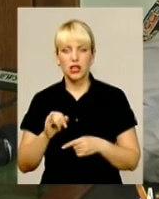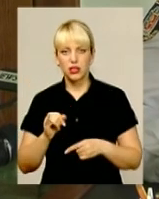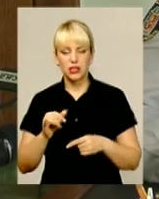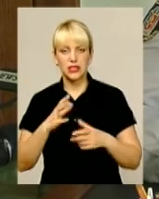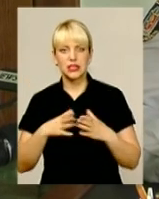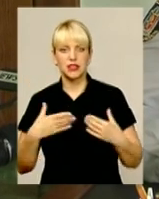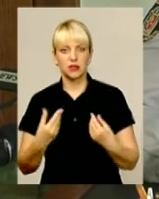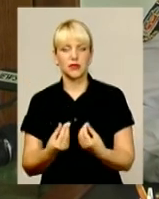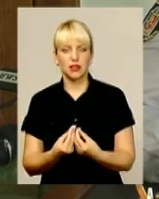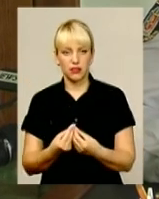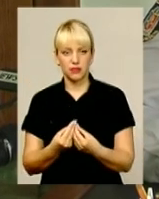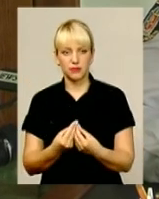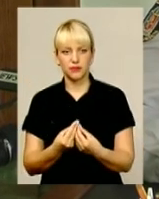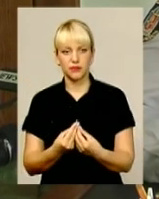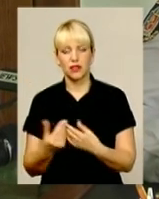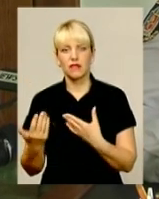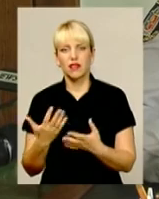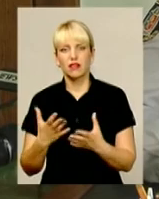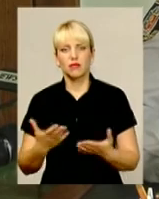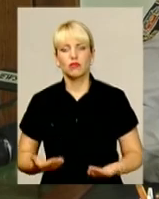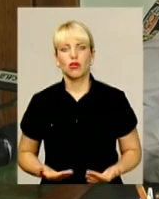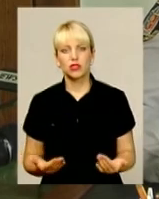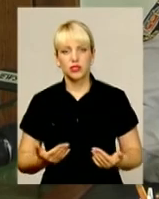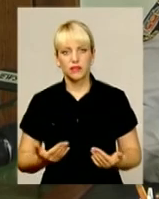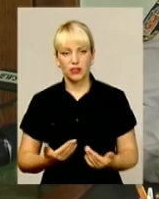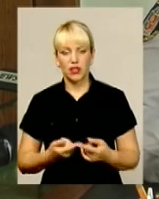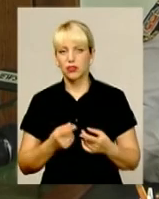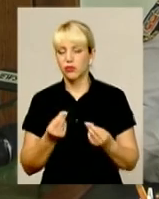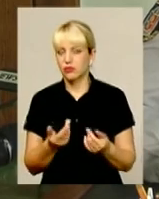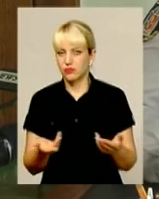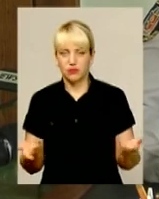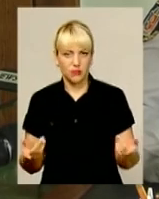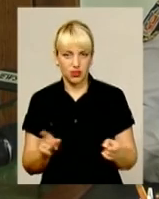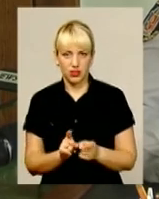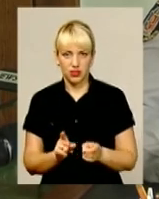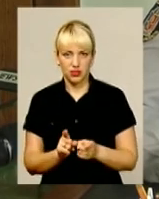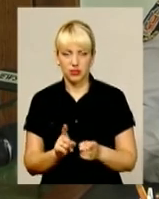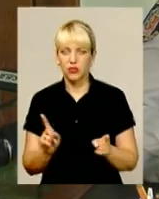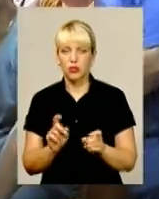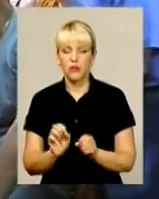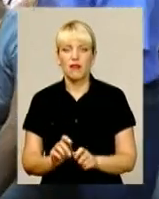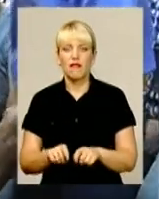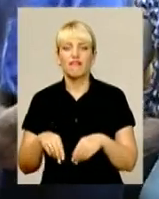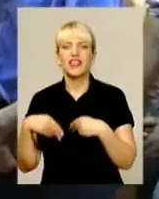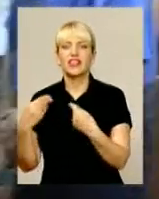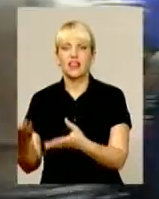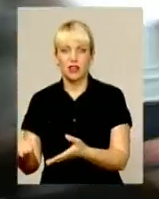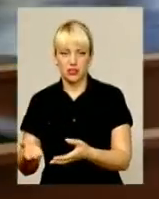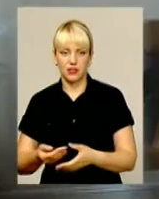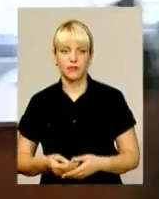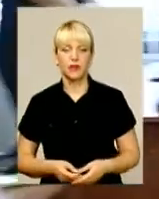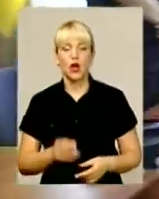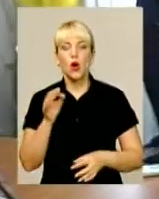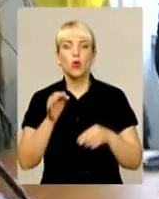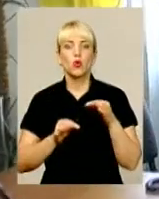в якій він проживає, немає таких коштів, щоб було віддати. У судовому засіданні, при